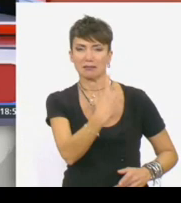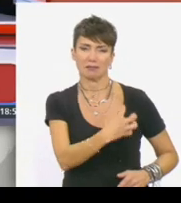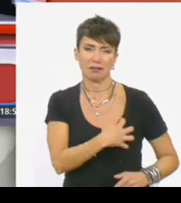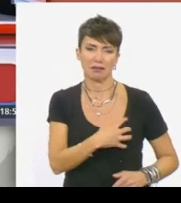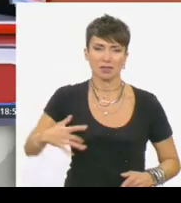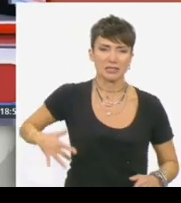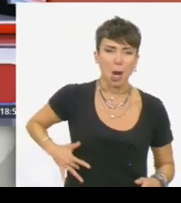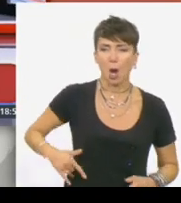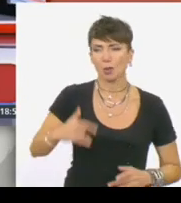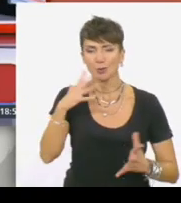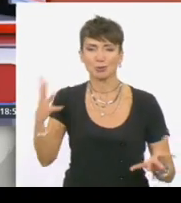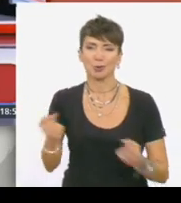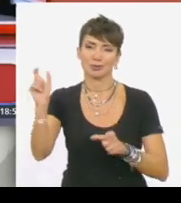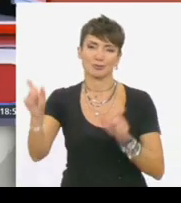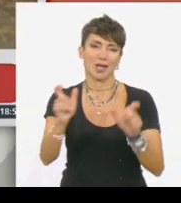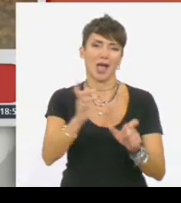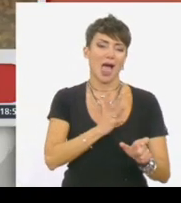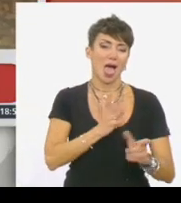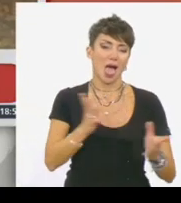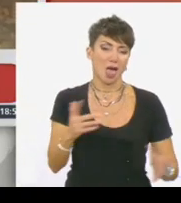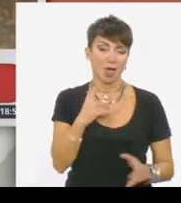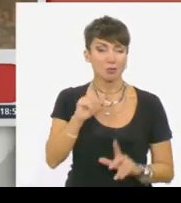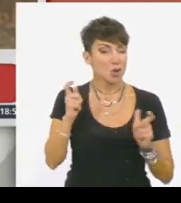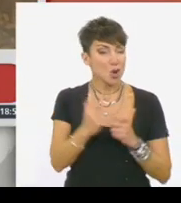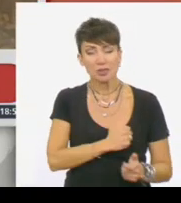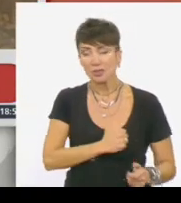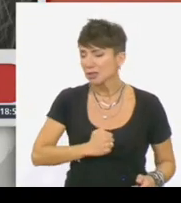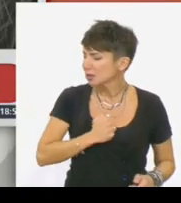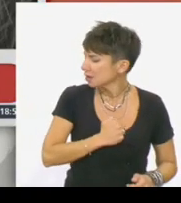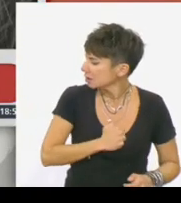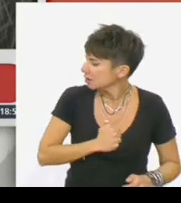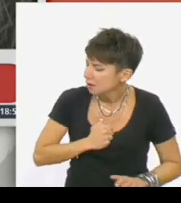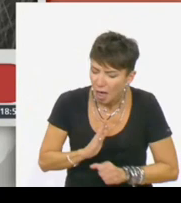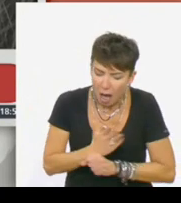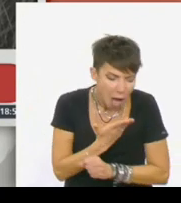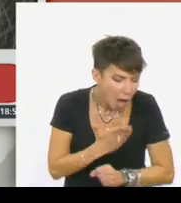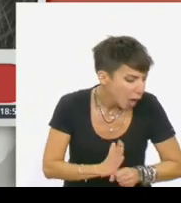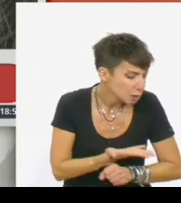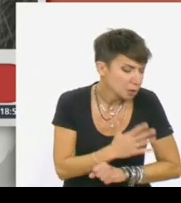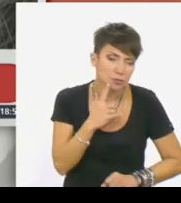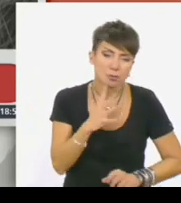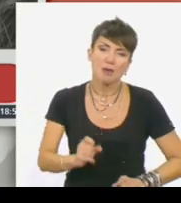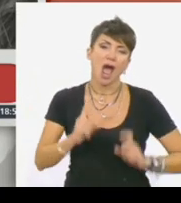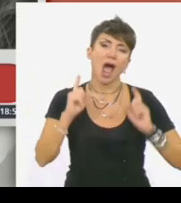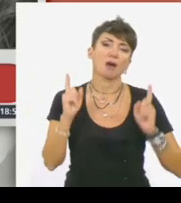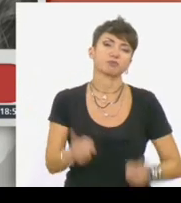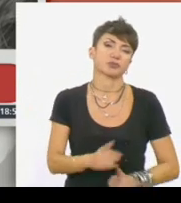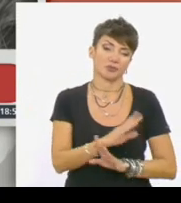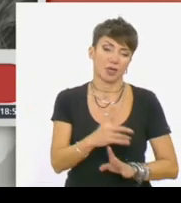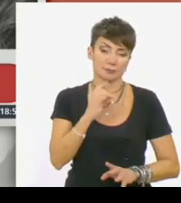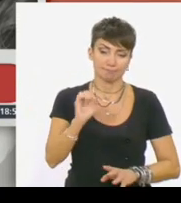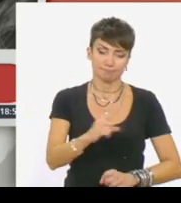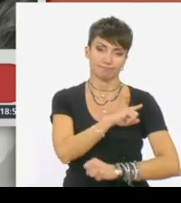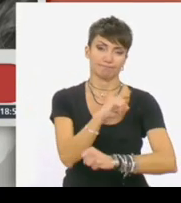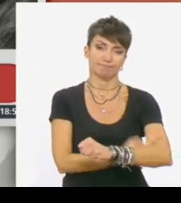μας. Έτσι νίκο, μπέσα στον πόνο του συγγονείς, συντετριμένοι, πήραν τη μεγάλη απόφαση, βρήκαν το